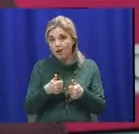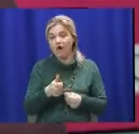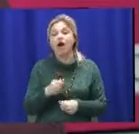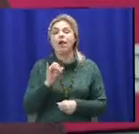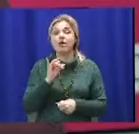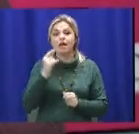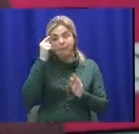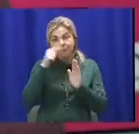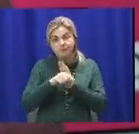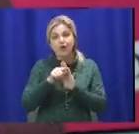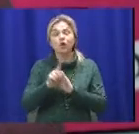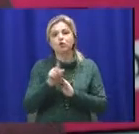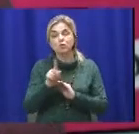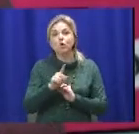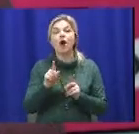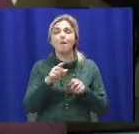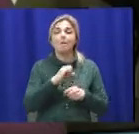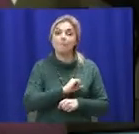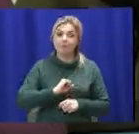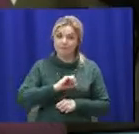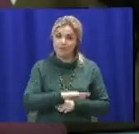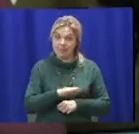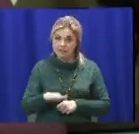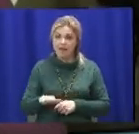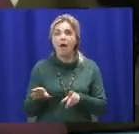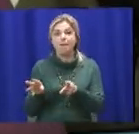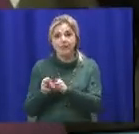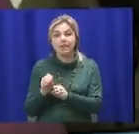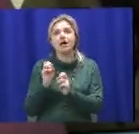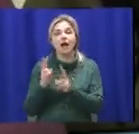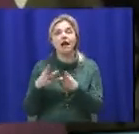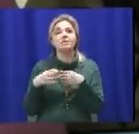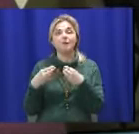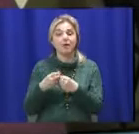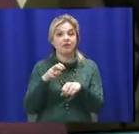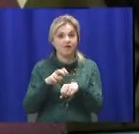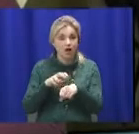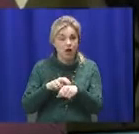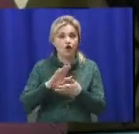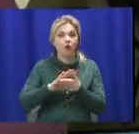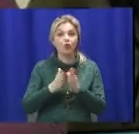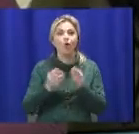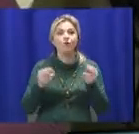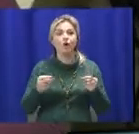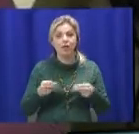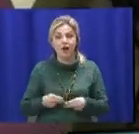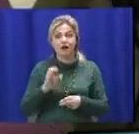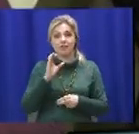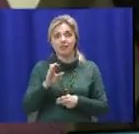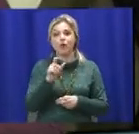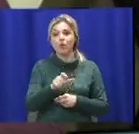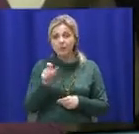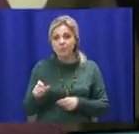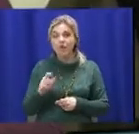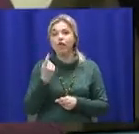педиатр точно також, як і семейний врач зможуть заключати договора с населением. У нього буде немножко другой